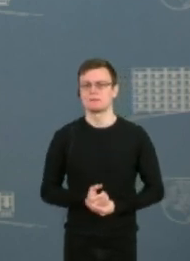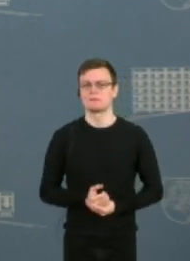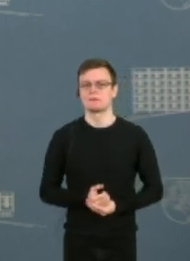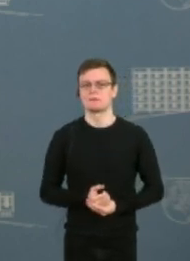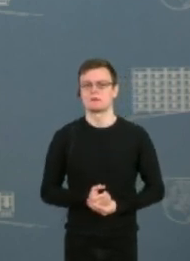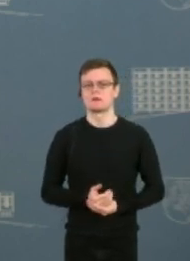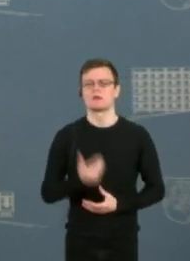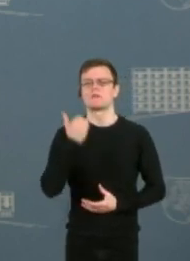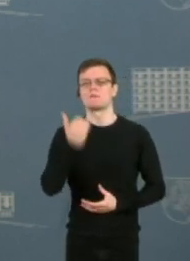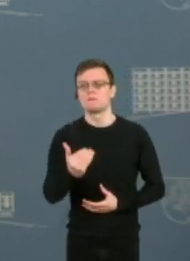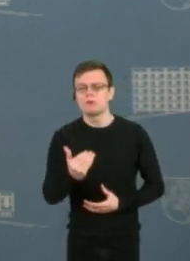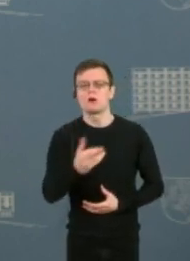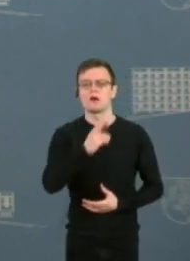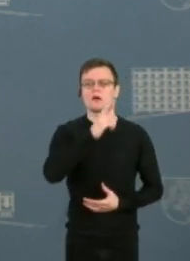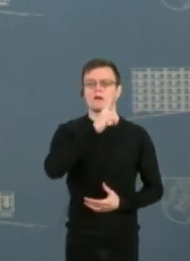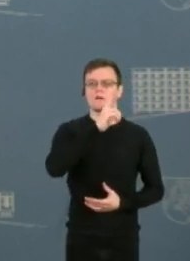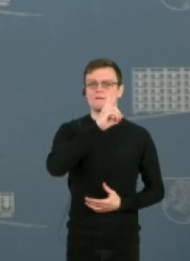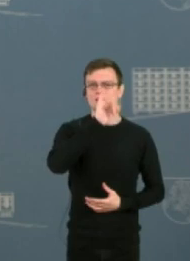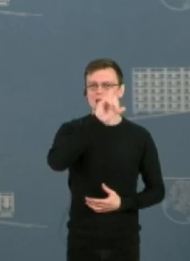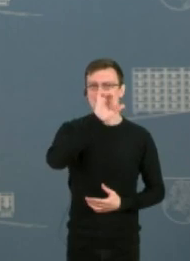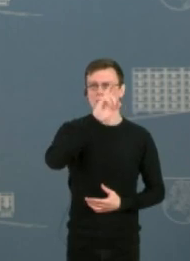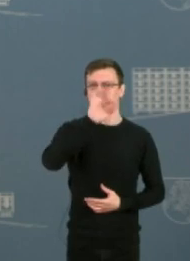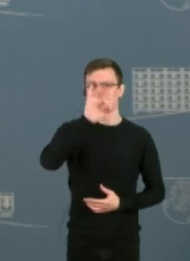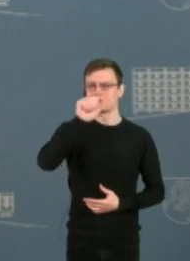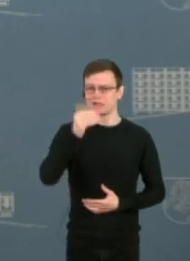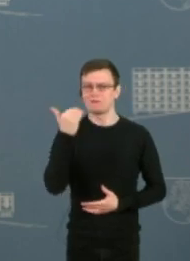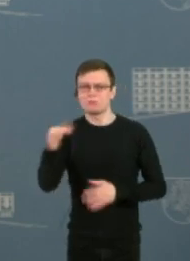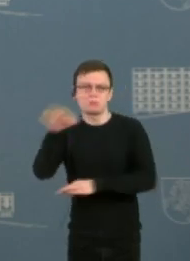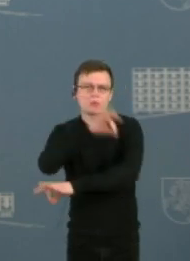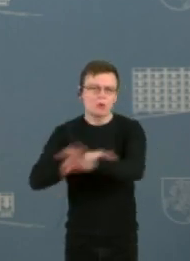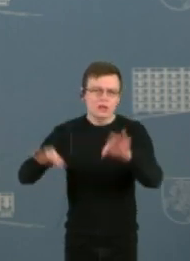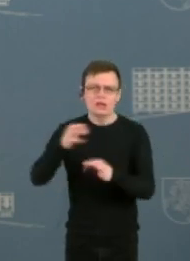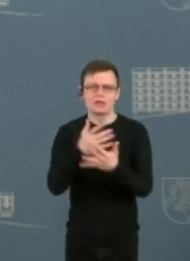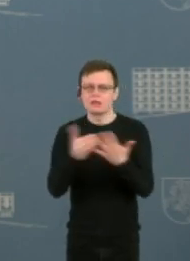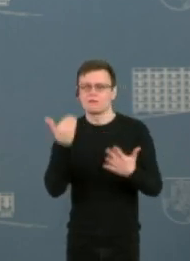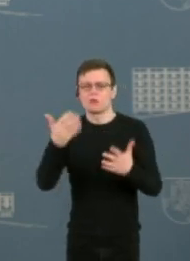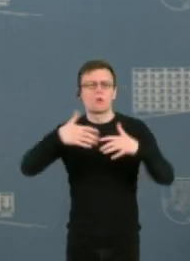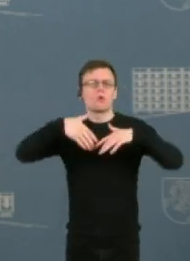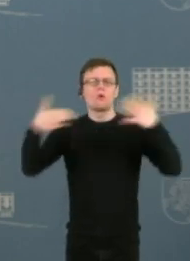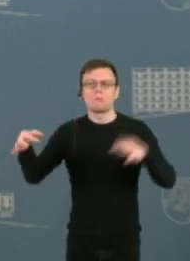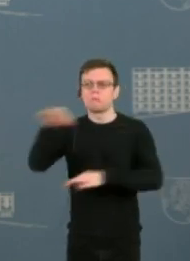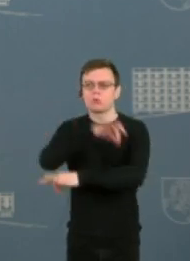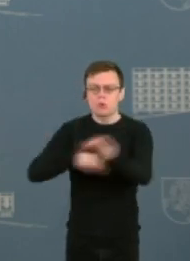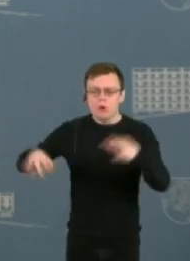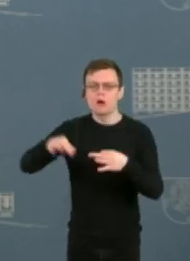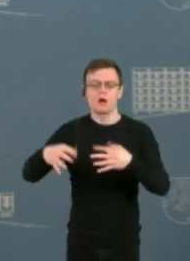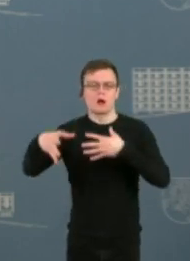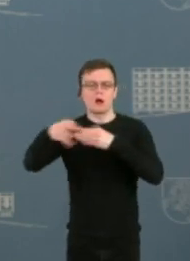Karpatija projektai. Tai yra dideli projektai, kurie suartins mūsų tautas.